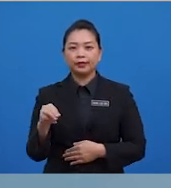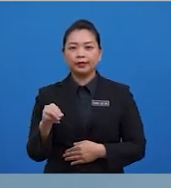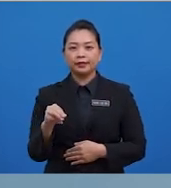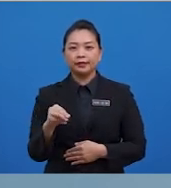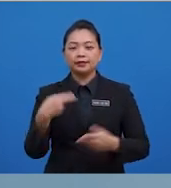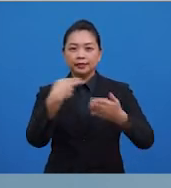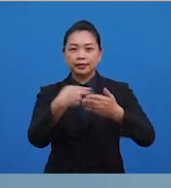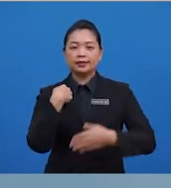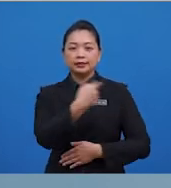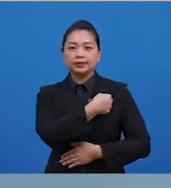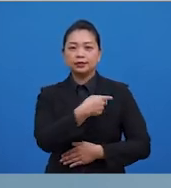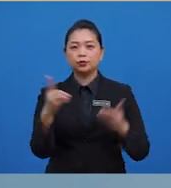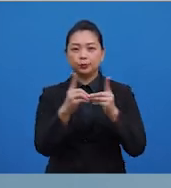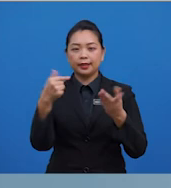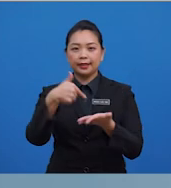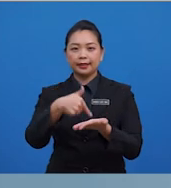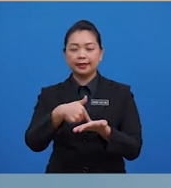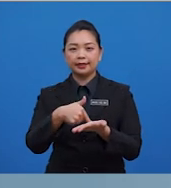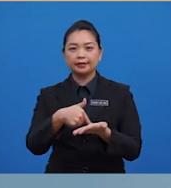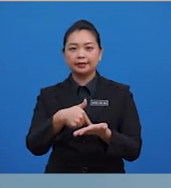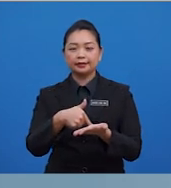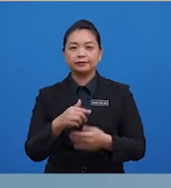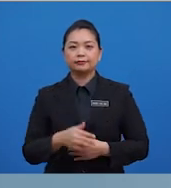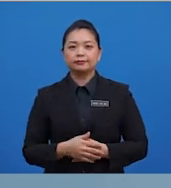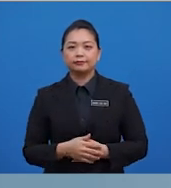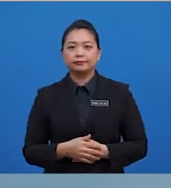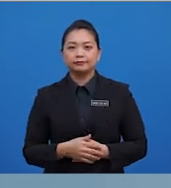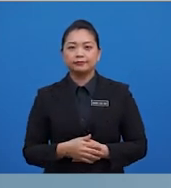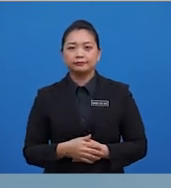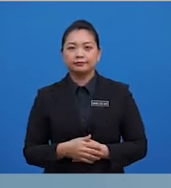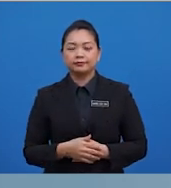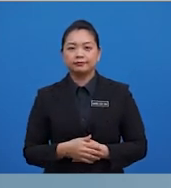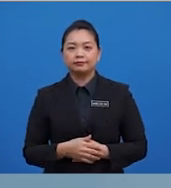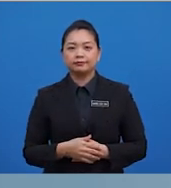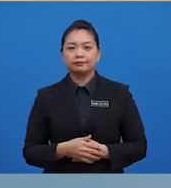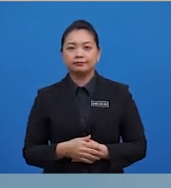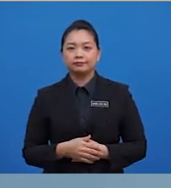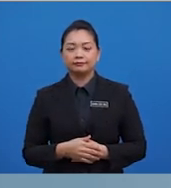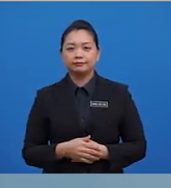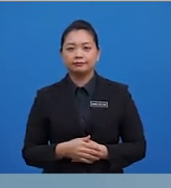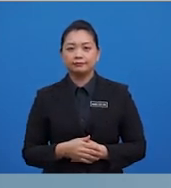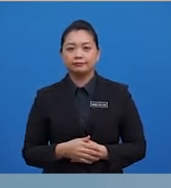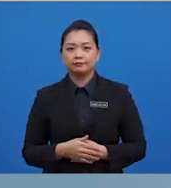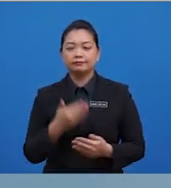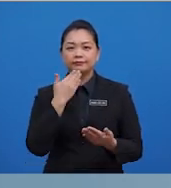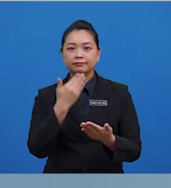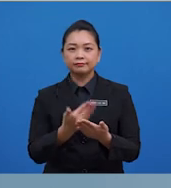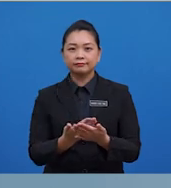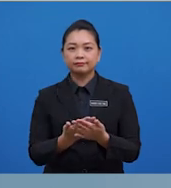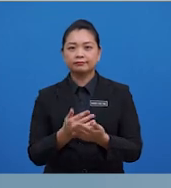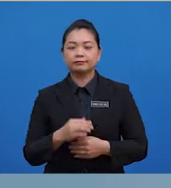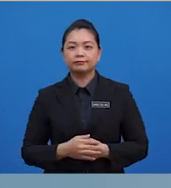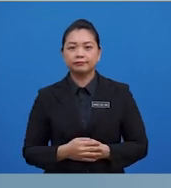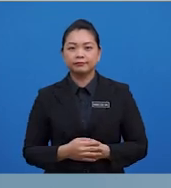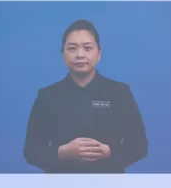murid sehingga kita berjumpa di lain masa. Sekian. Terima